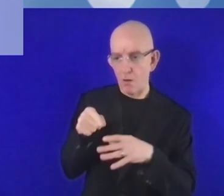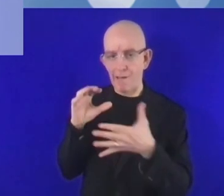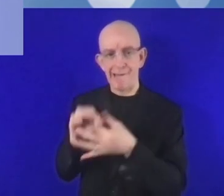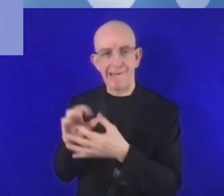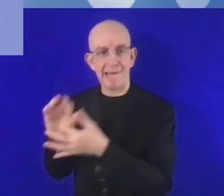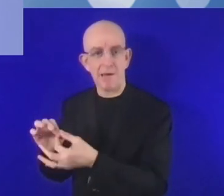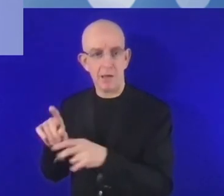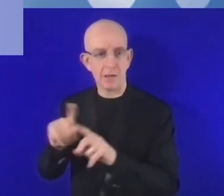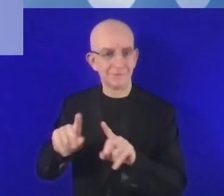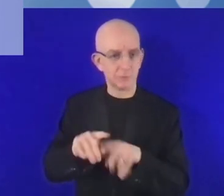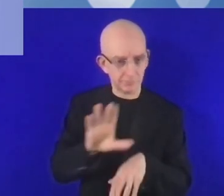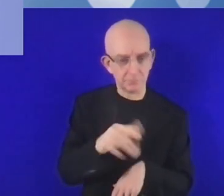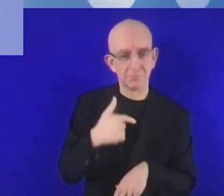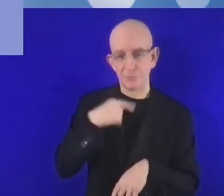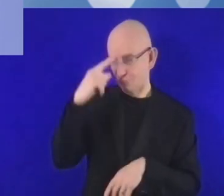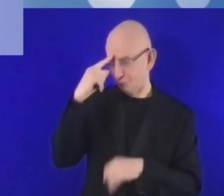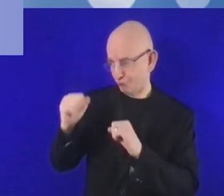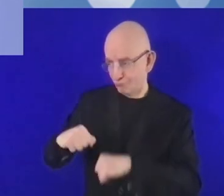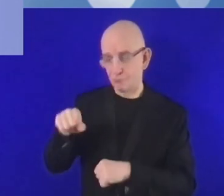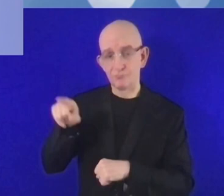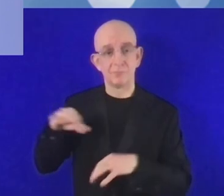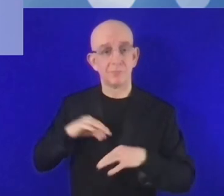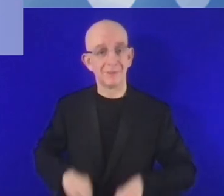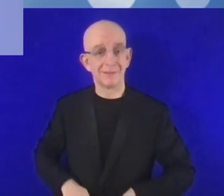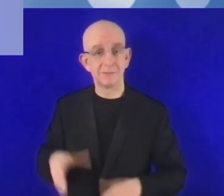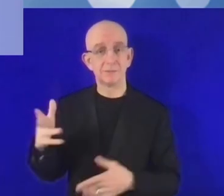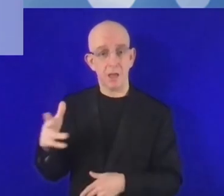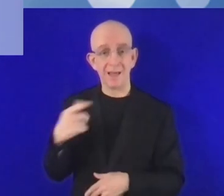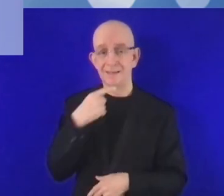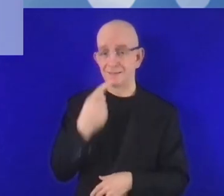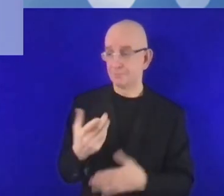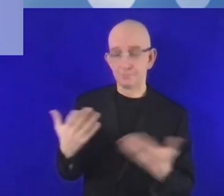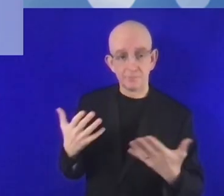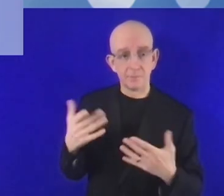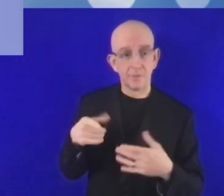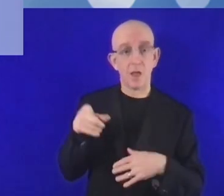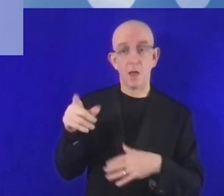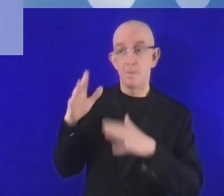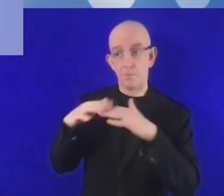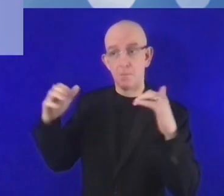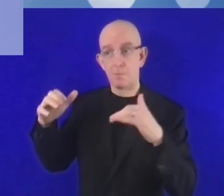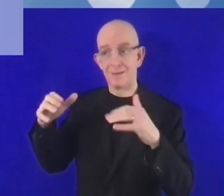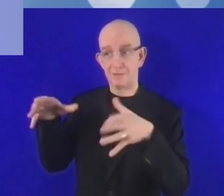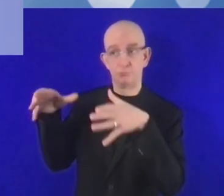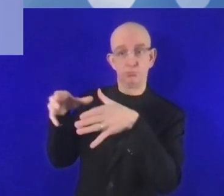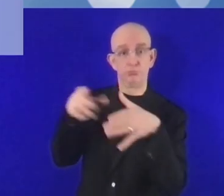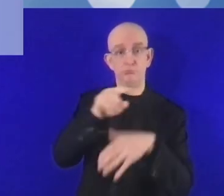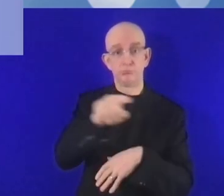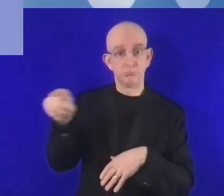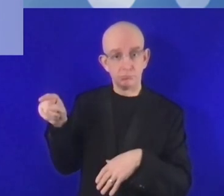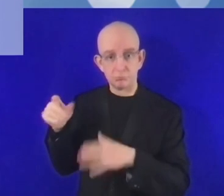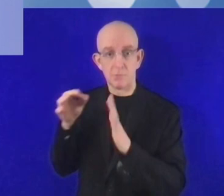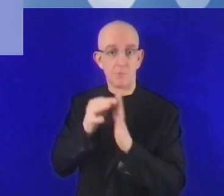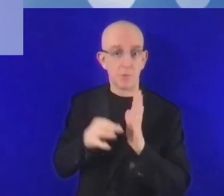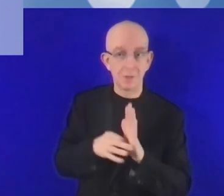مختلفة. أنا أشاطر رأي الآخرين أننا في الحاجة إلى إشراك المؤسسات